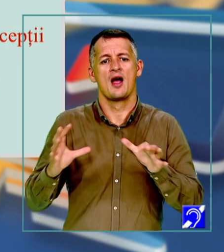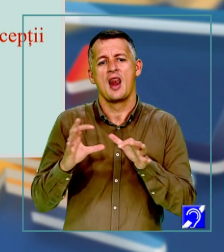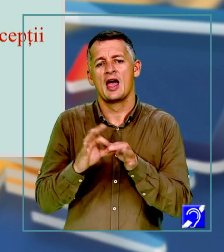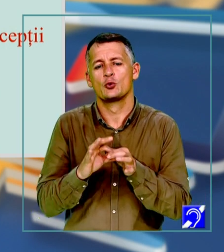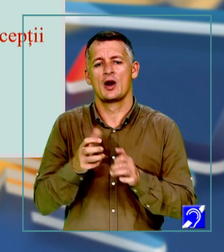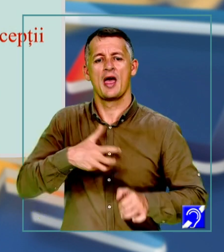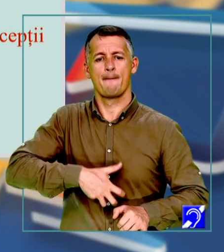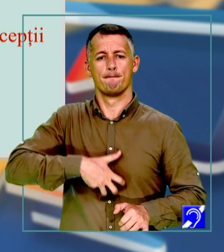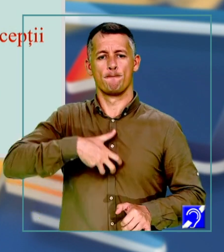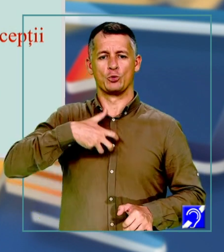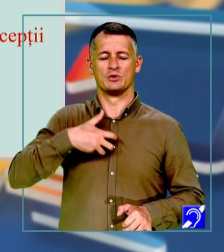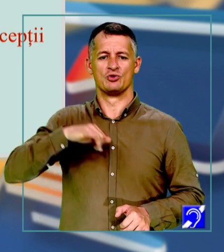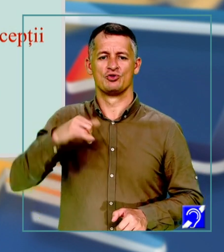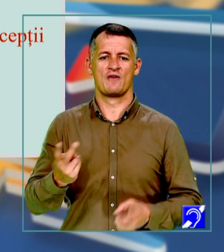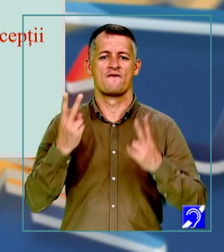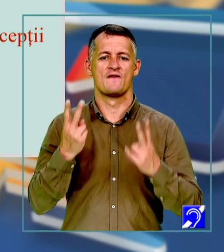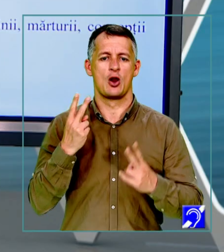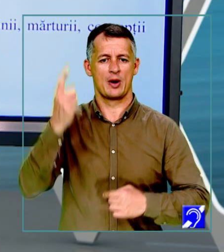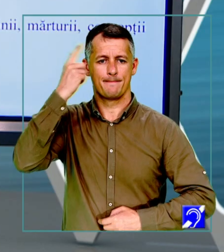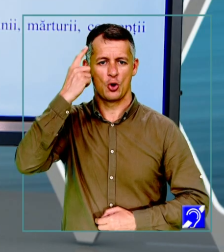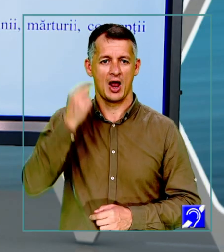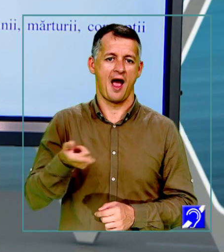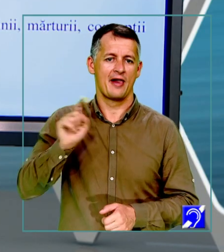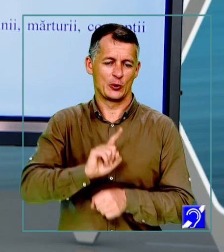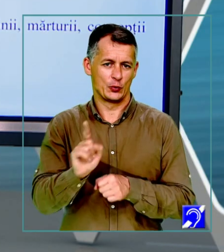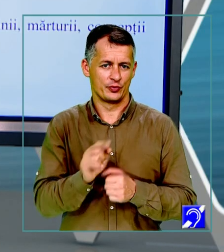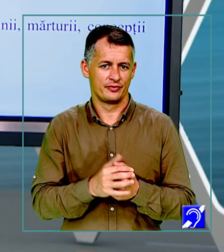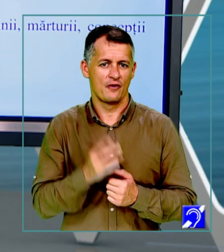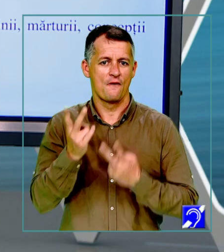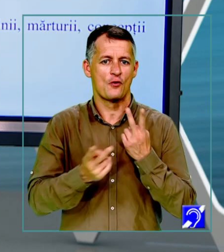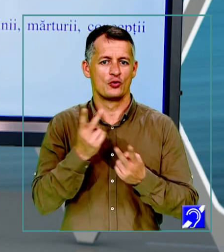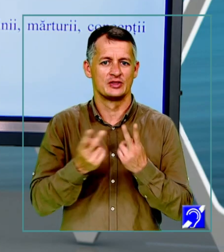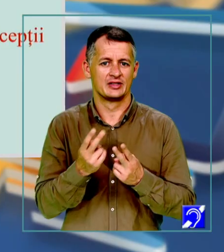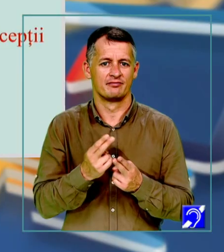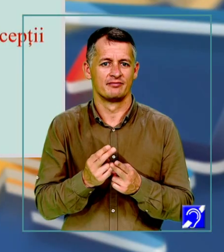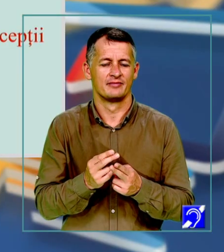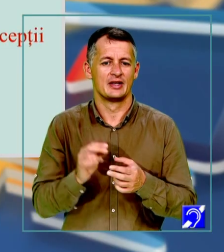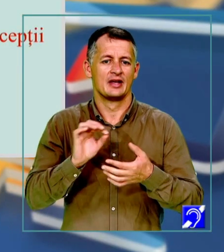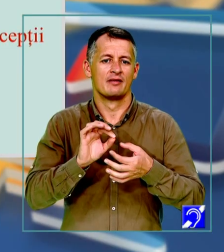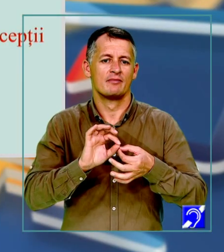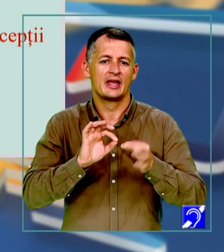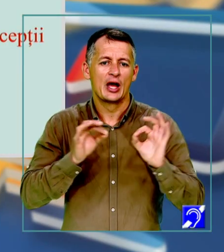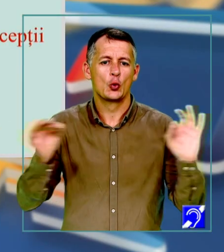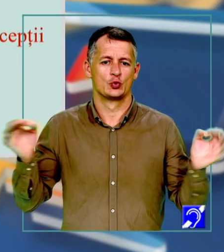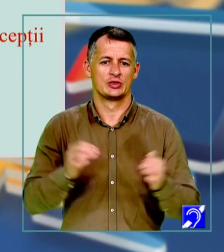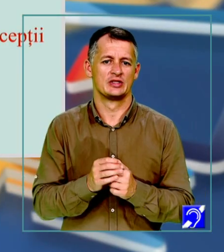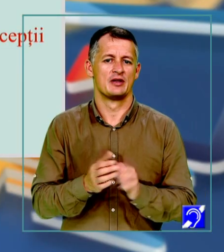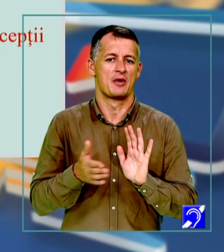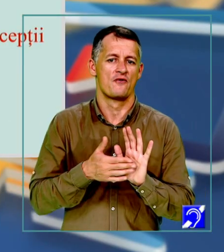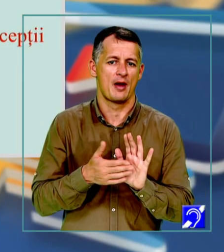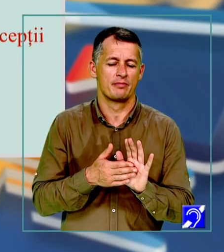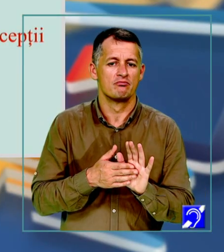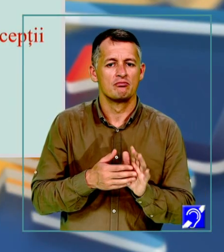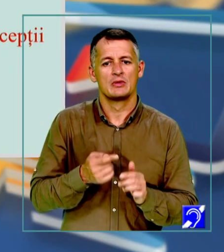la valorile morale. Altă strategie, folosirea unor enunțuri care se bazează pe fapte, opinii, mărturii